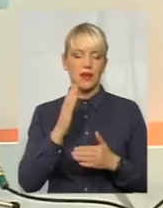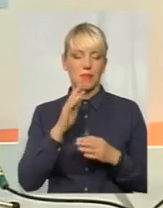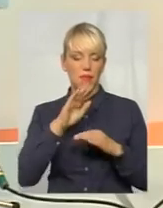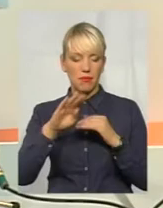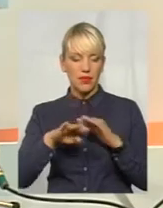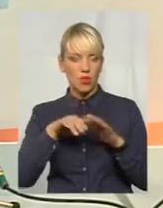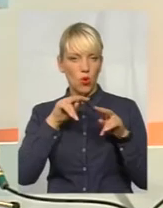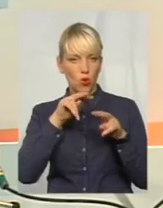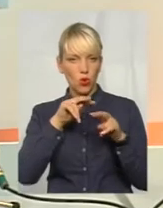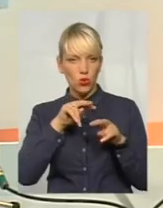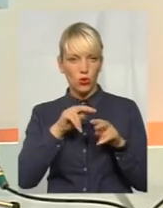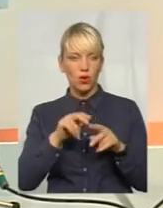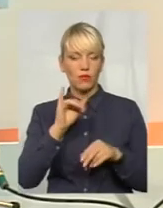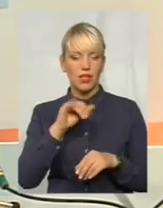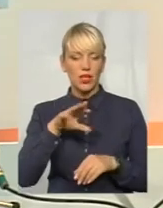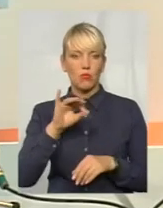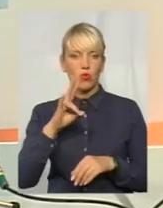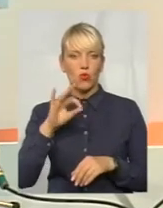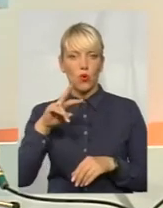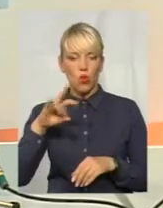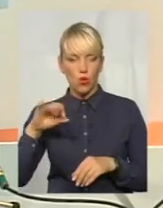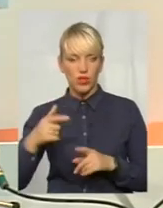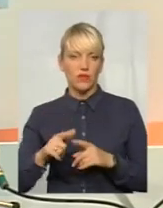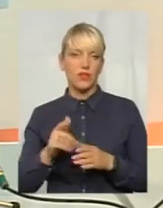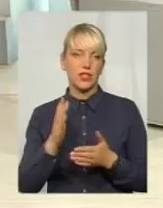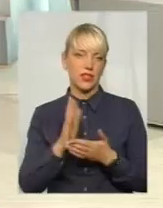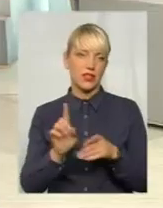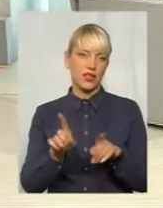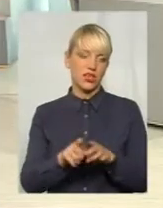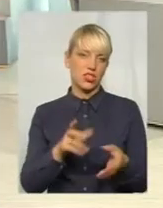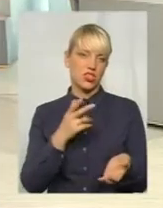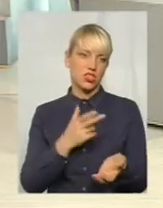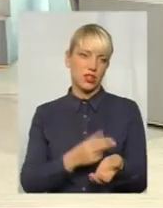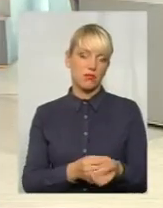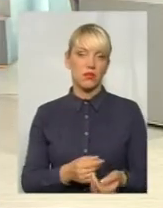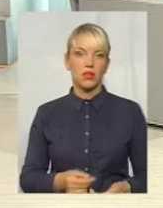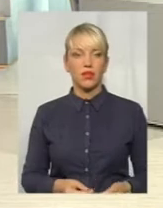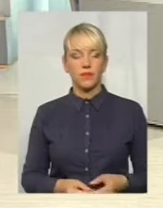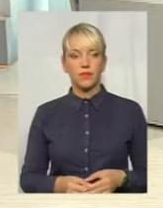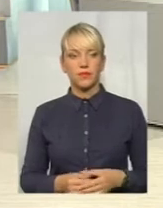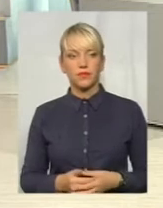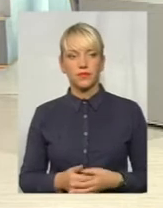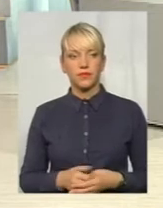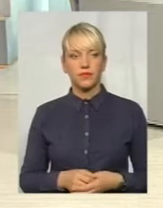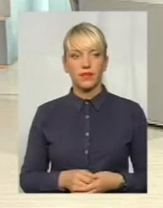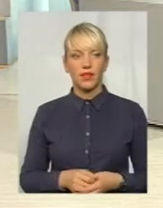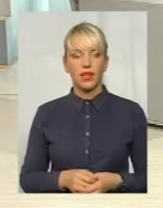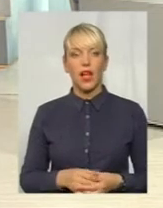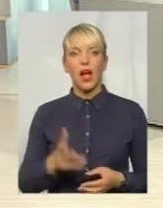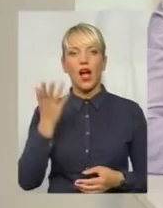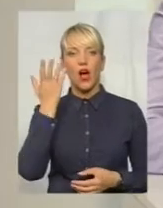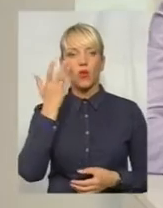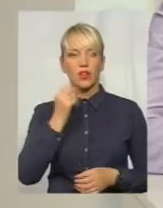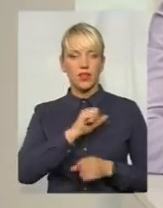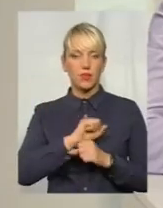імунологів, проводиться це щеплення під наглядом. Навіть таки? Шо ж, трошно мені якось стало. А коли не